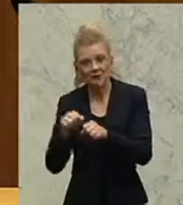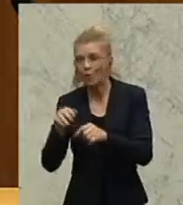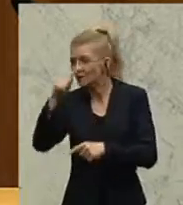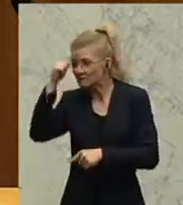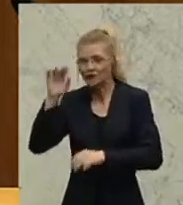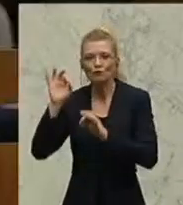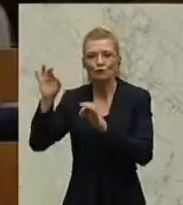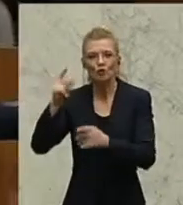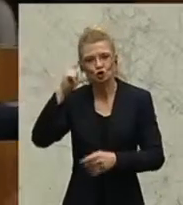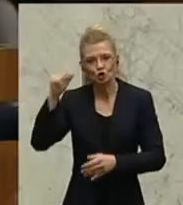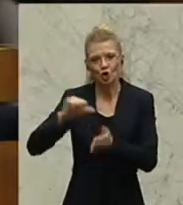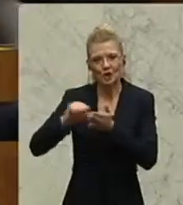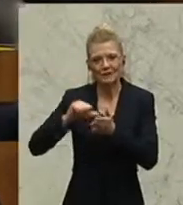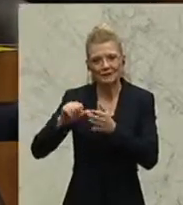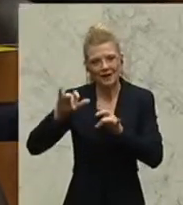Dankeschön.